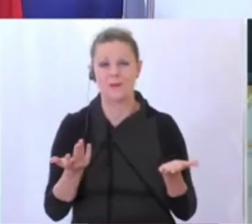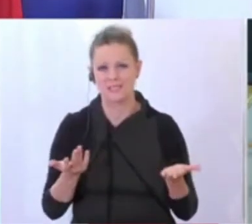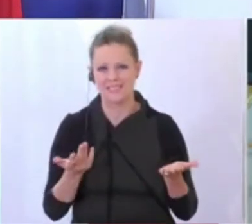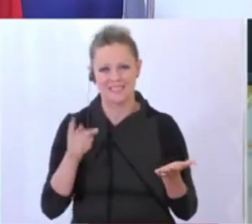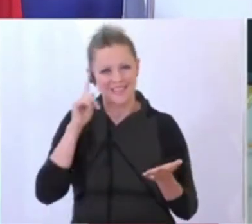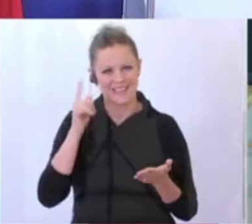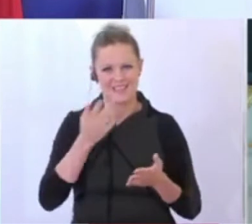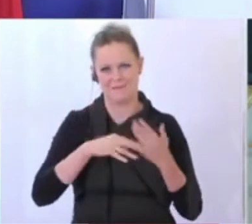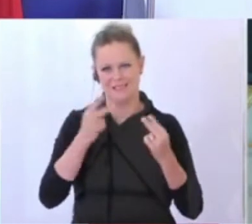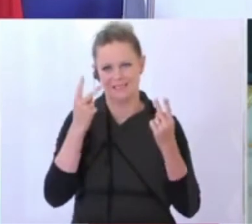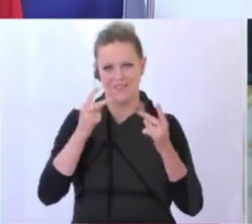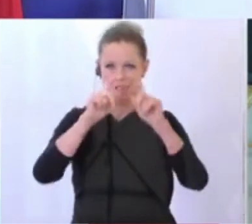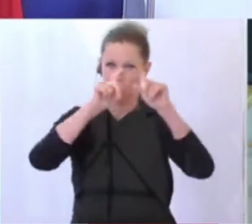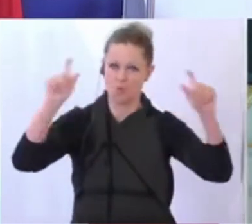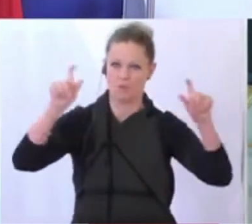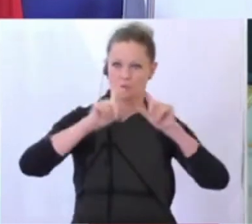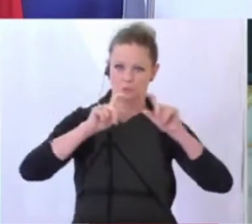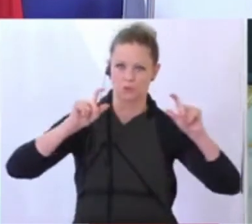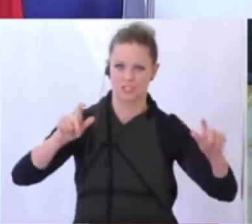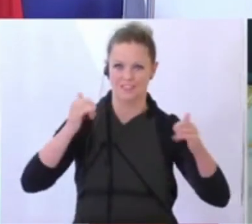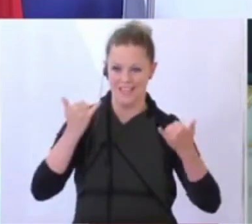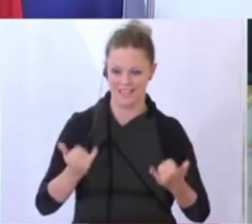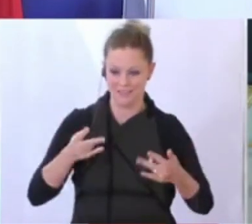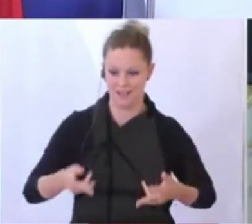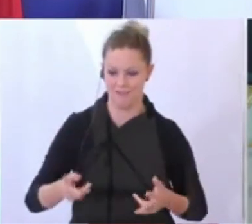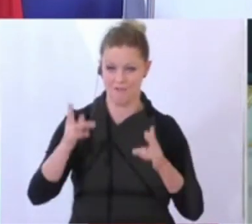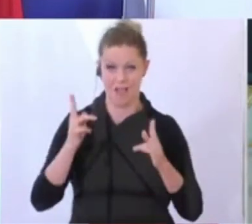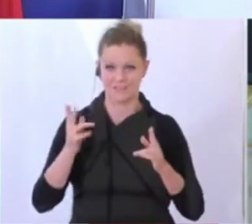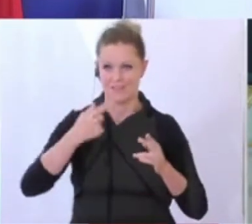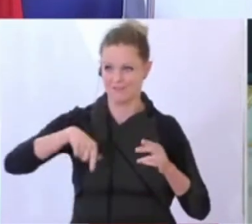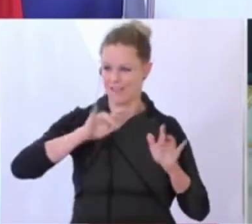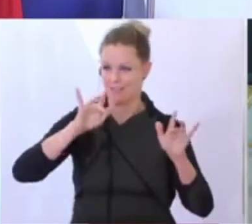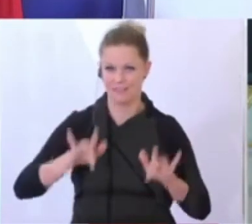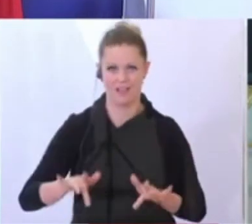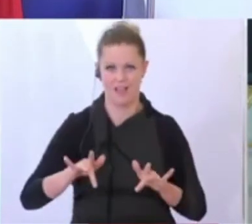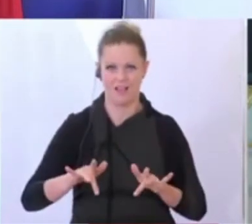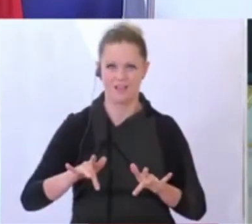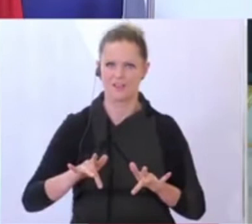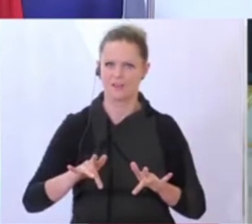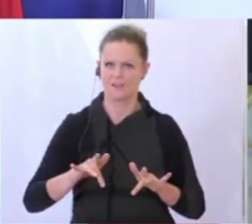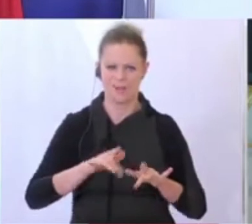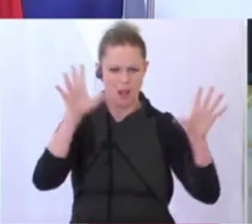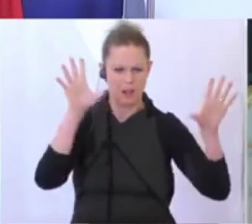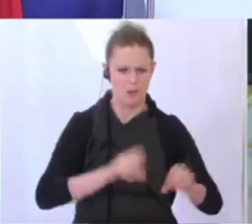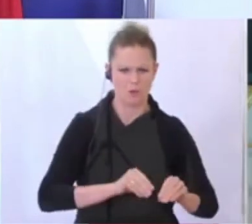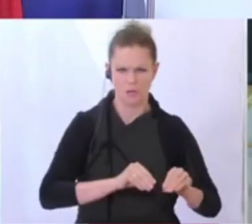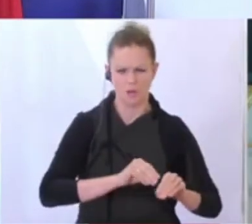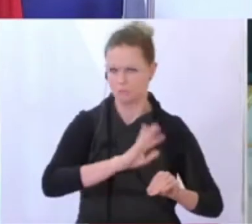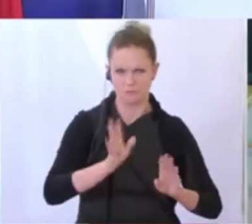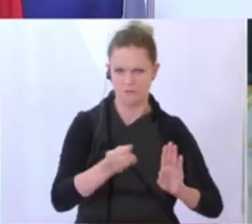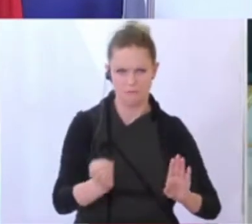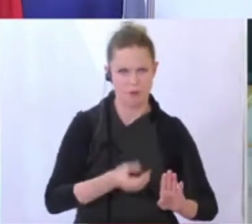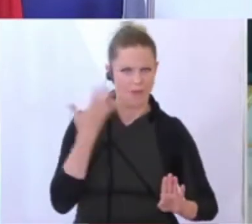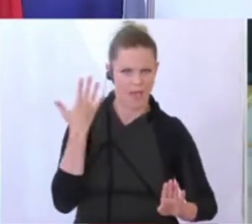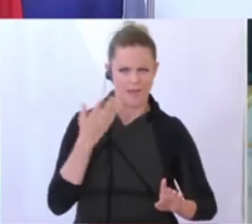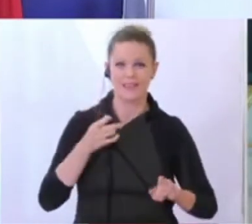glaube ich, die wichtigen Überschriften für die Phase, in die wir uns jetzt bewegen. Die Phase des allgemeinen Lockdowns ist vorbei. Die Phase